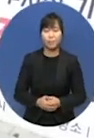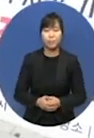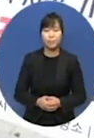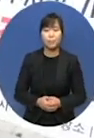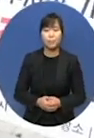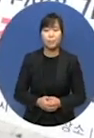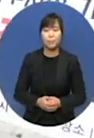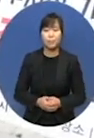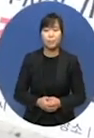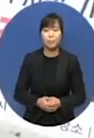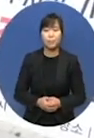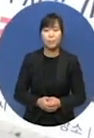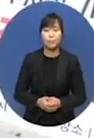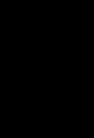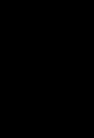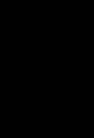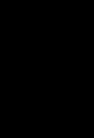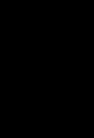서정영입니다. 복지TV 뉴스 서정영입니다.